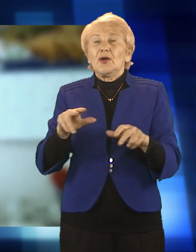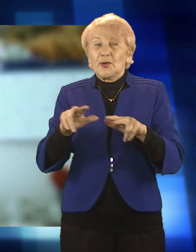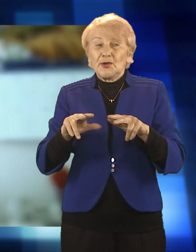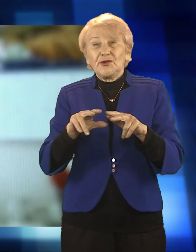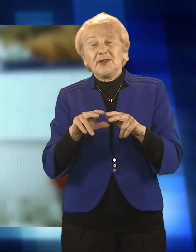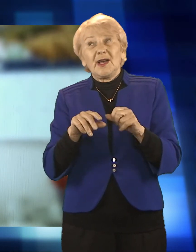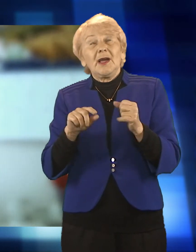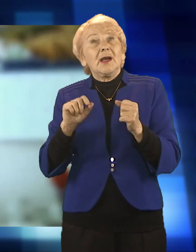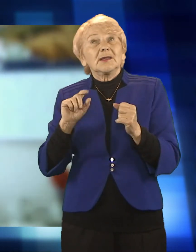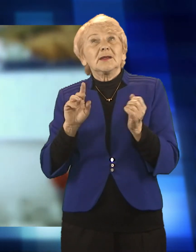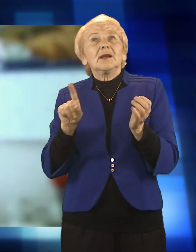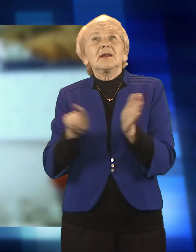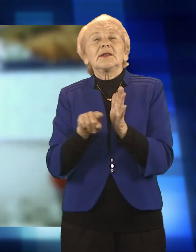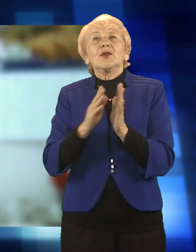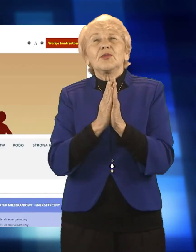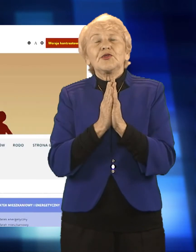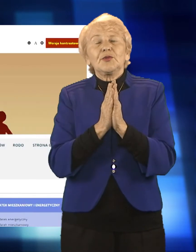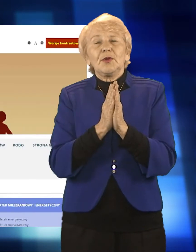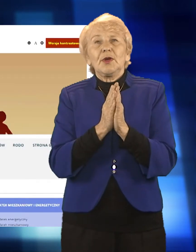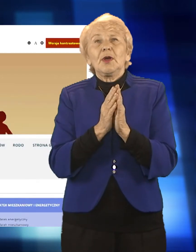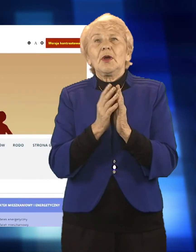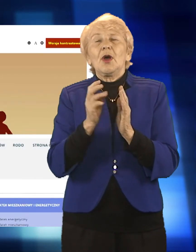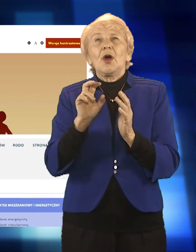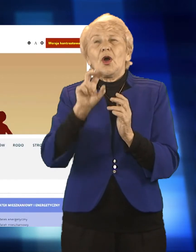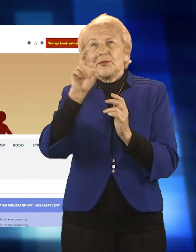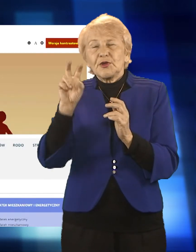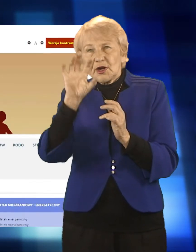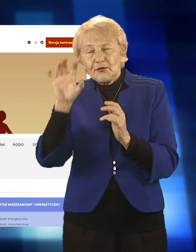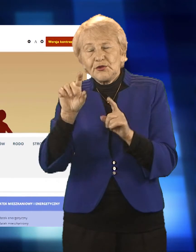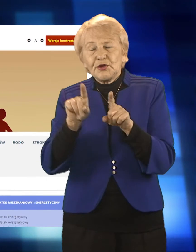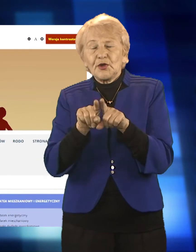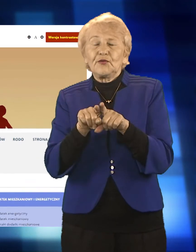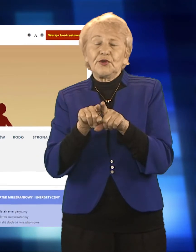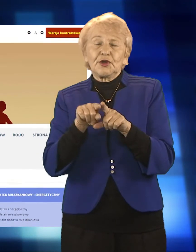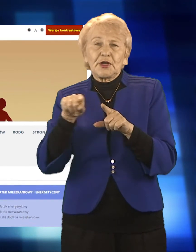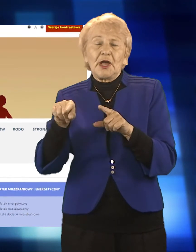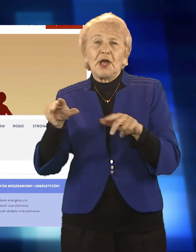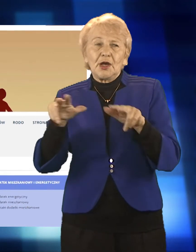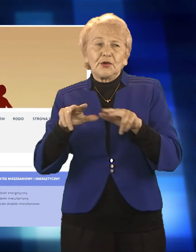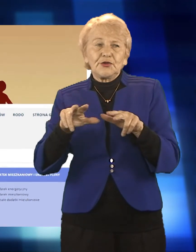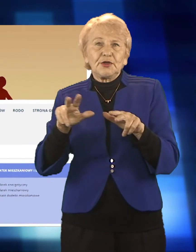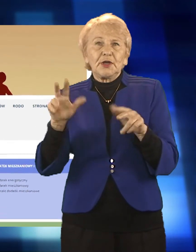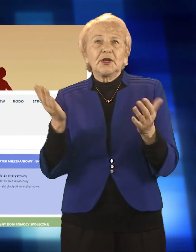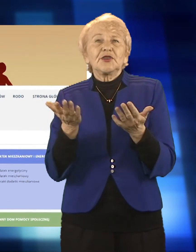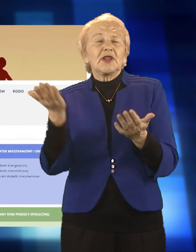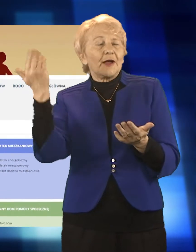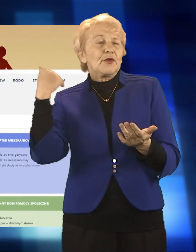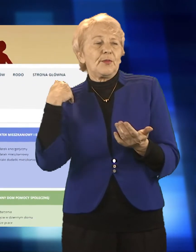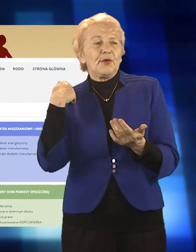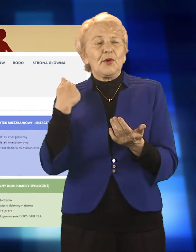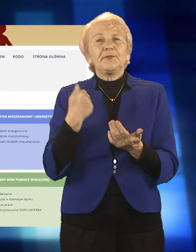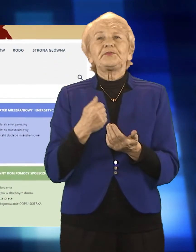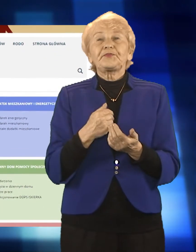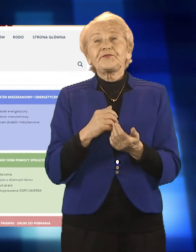gorsze odbicie niż sam koronawirus. Na koniec przypomnijmy, że na stronie internetowej Ośrodka publikowane są bieżące informacje